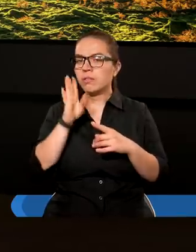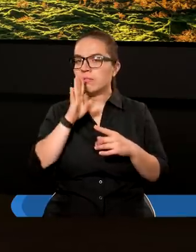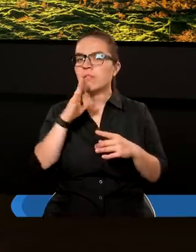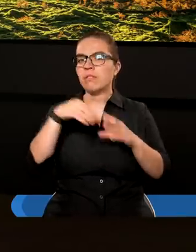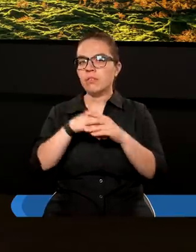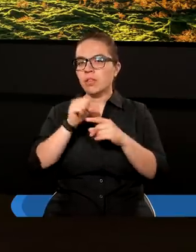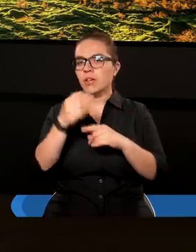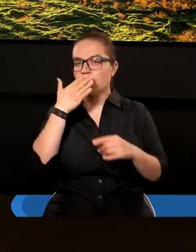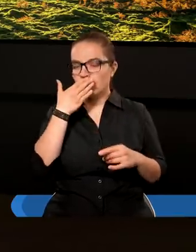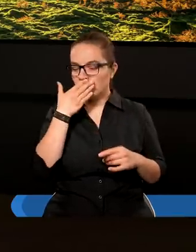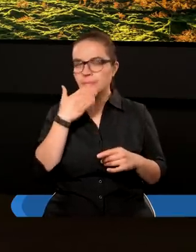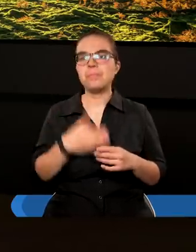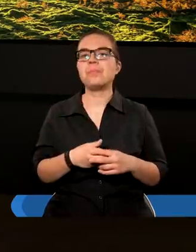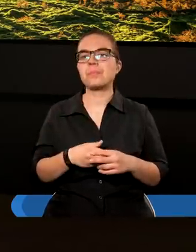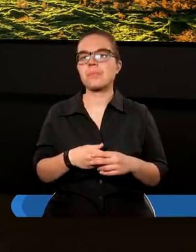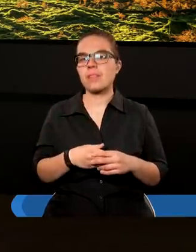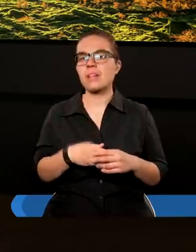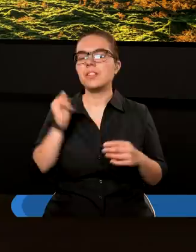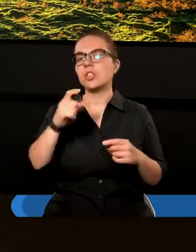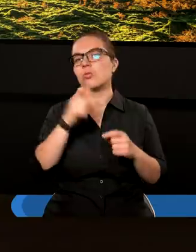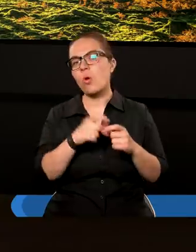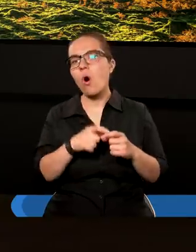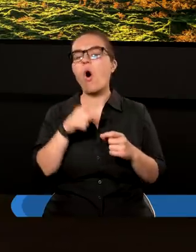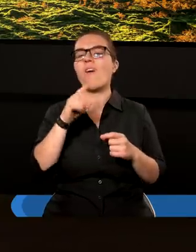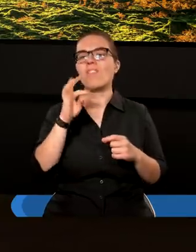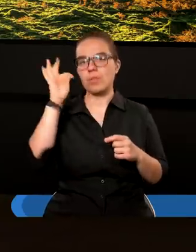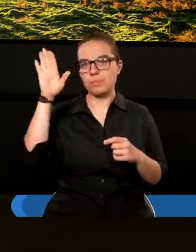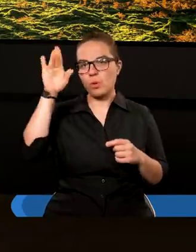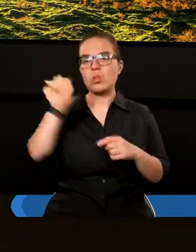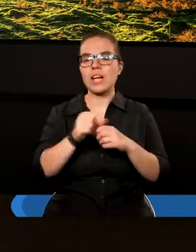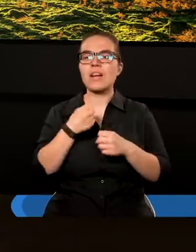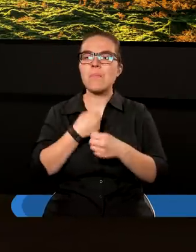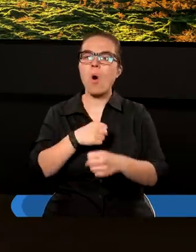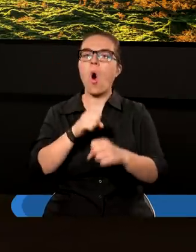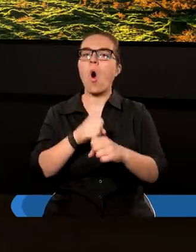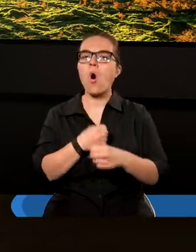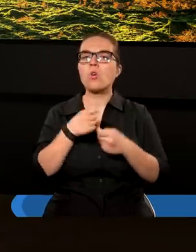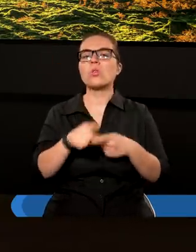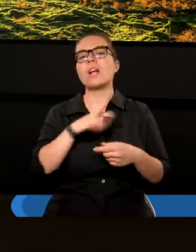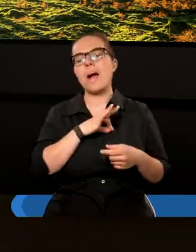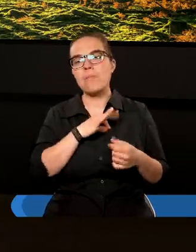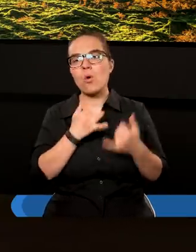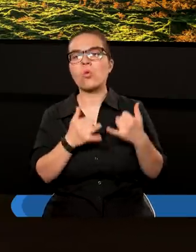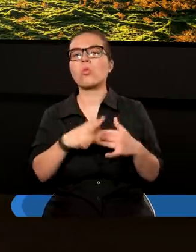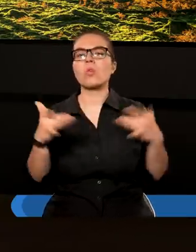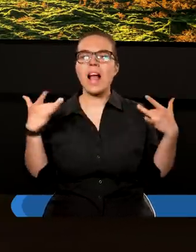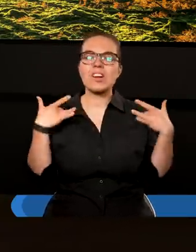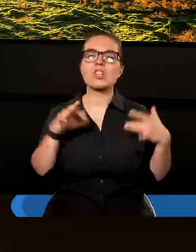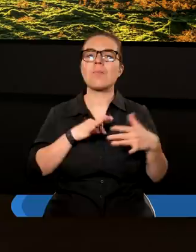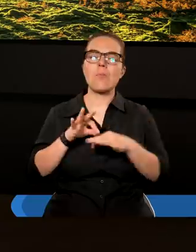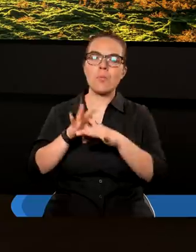symbolem Słowa Bożego, jak psalmista choćby mówi, że Słowo Twoje jest pochodnią dla moich nóg tą lampą na ścieżce mojego życia